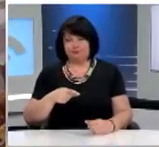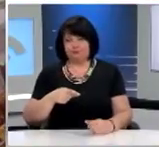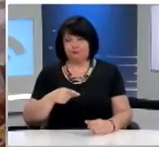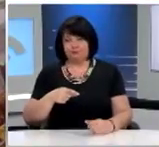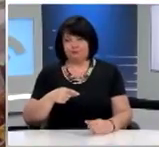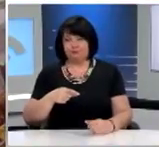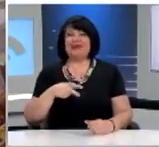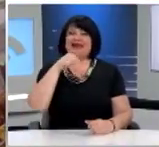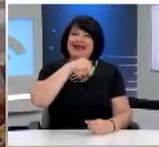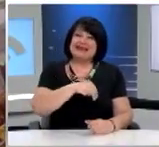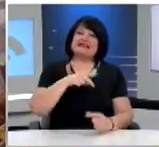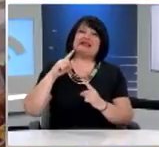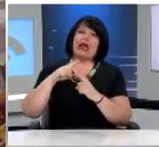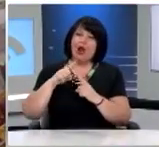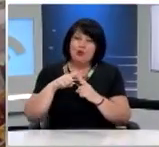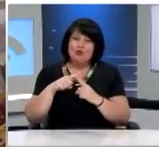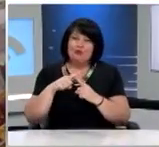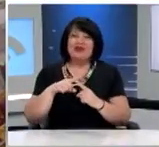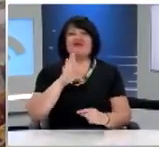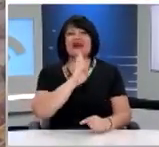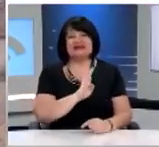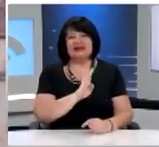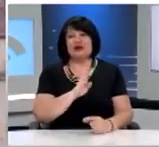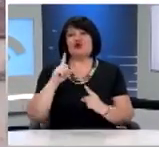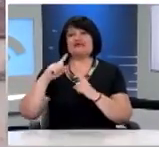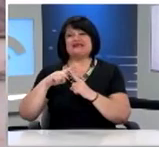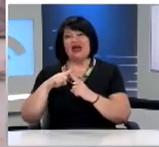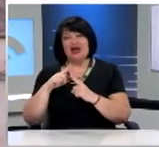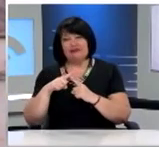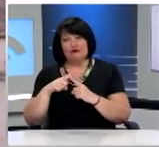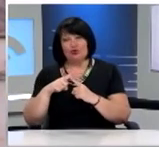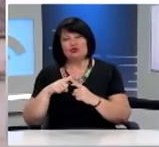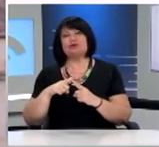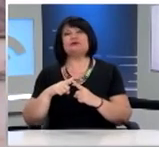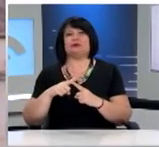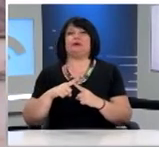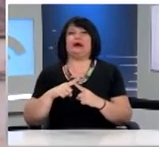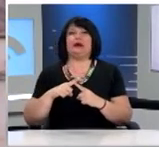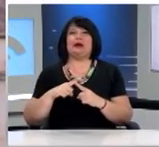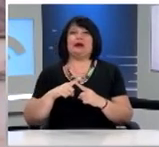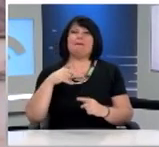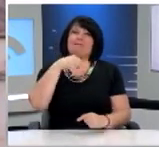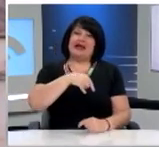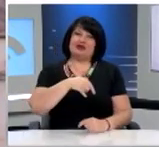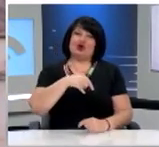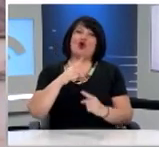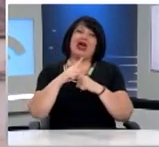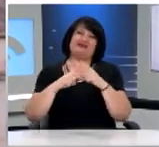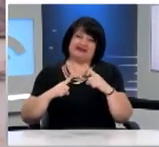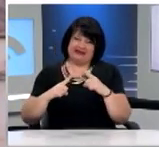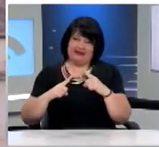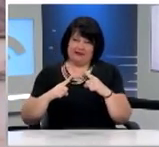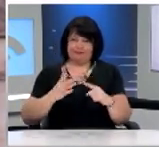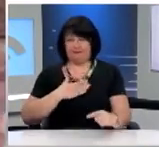Νάνση Ταλούμι Βασίλιο Τσάφο Και Πέτρο Χαραβιτσίδη